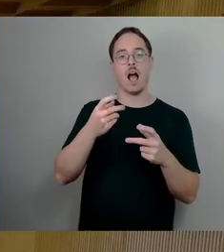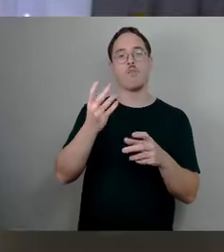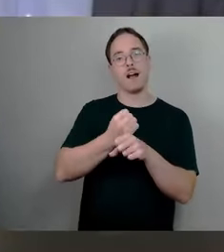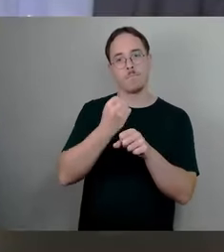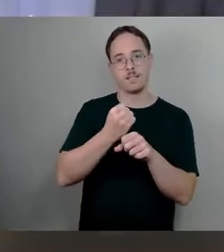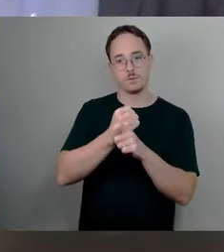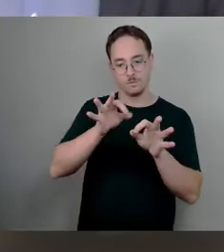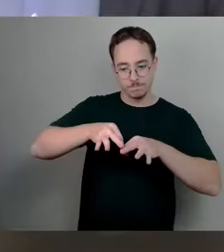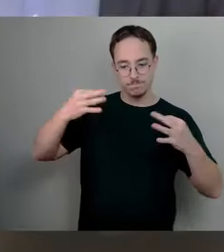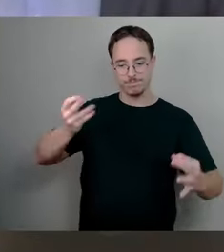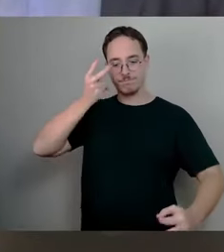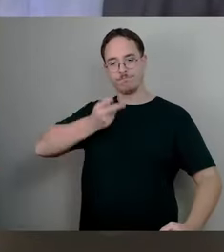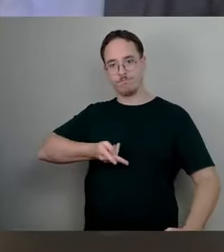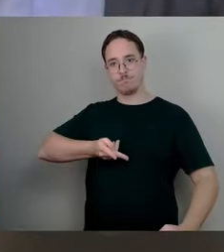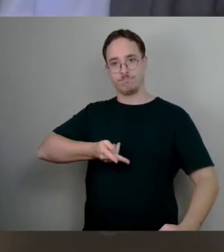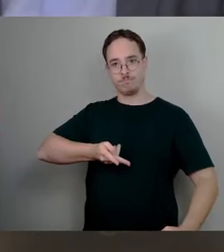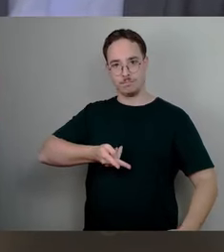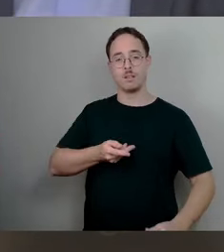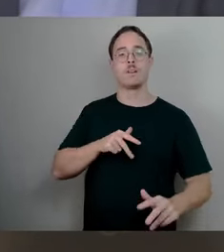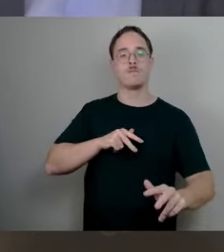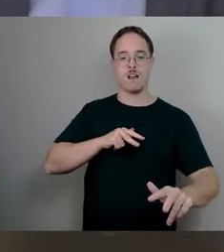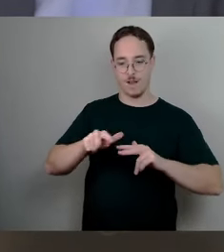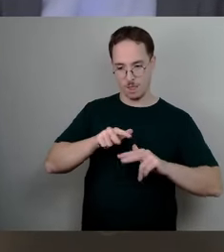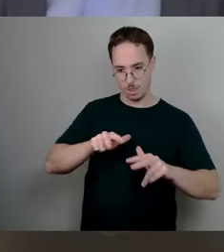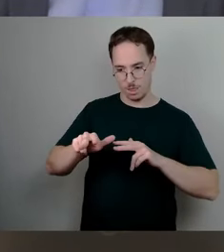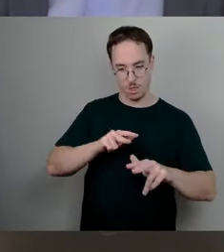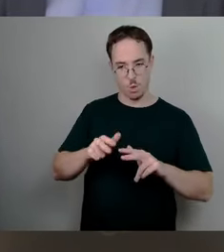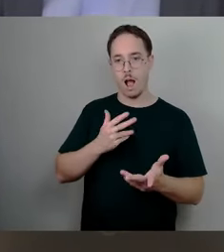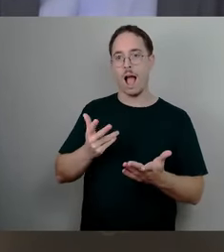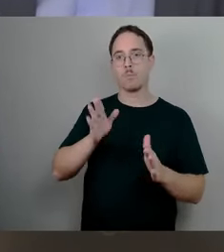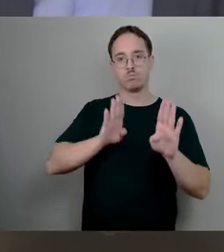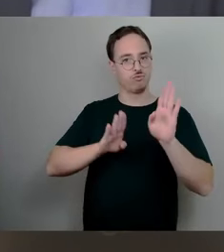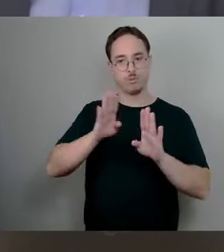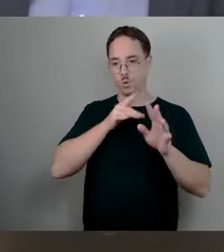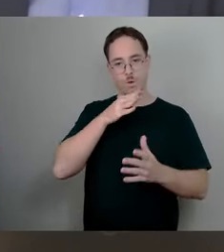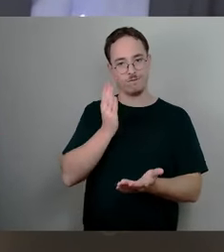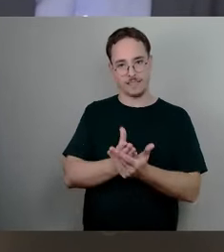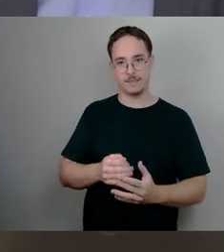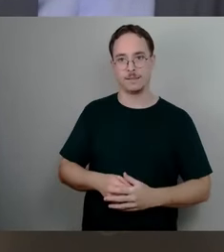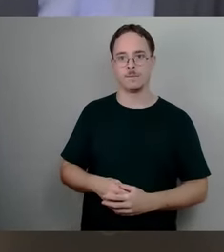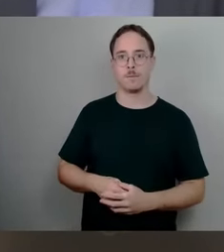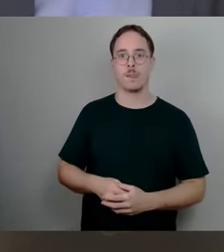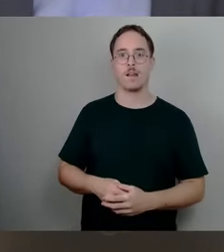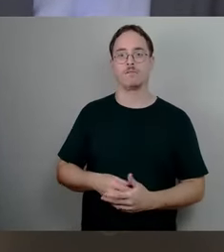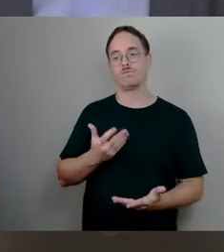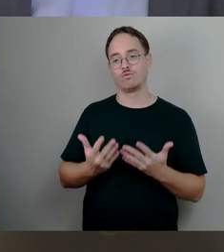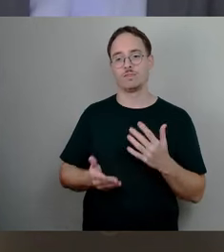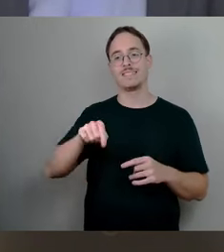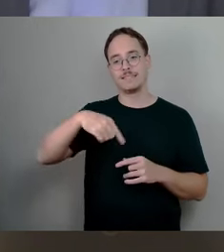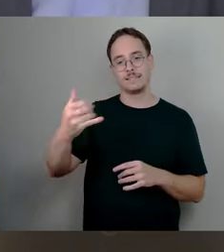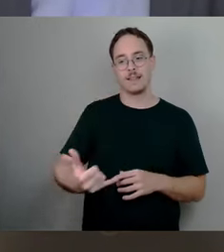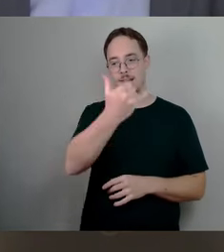der Abstimmung innerhalb der Verwaltung. Ich gehe mal davon aus, zu Beginn nächsten Jahres, dass wir dann den